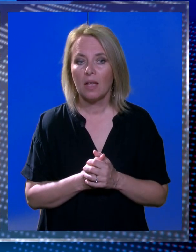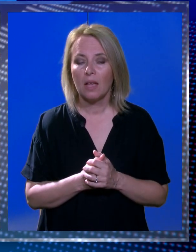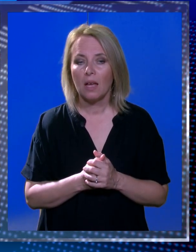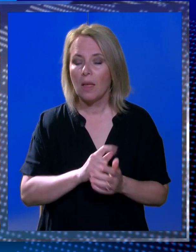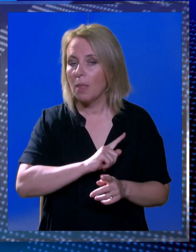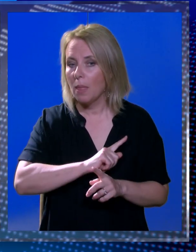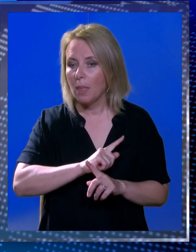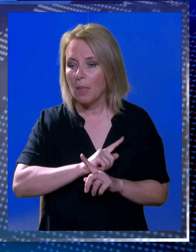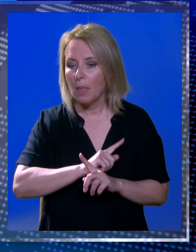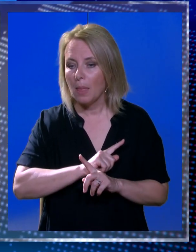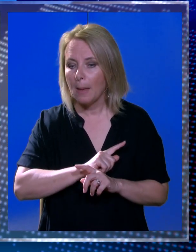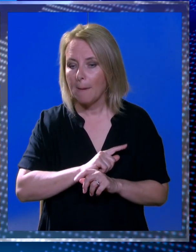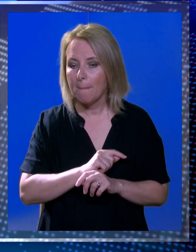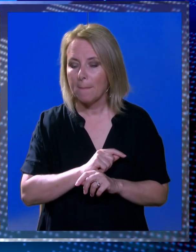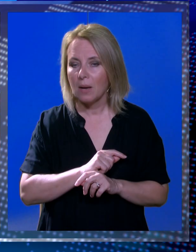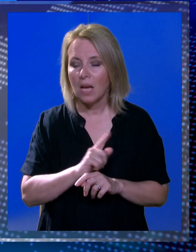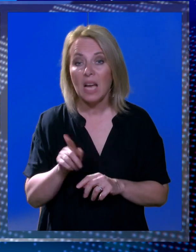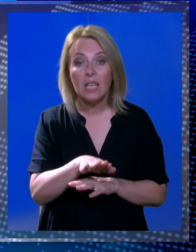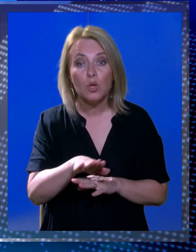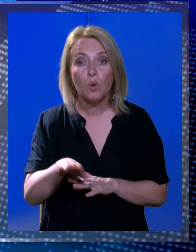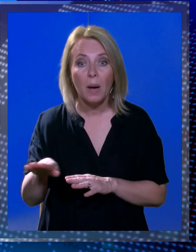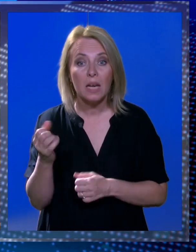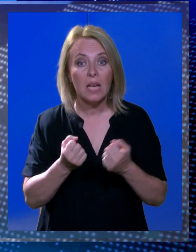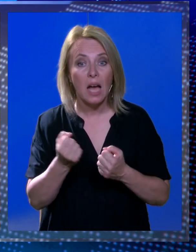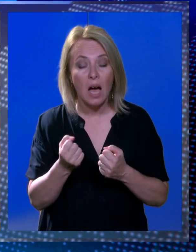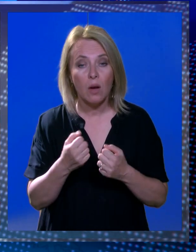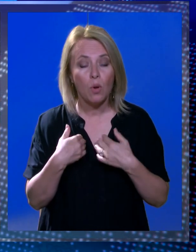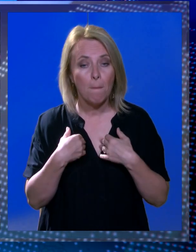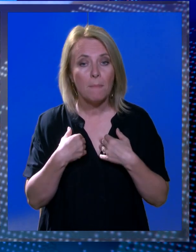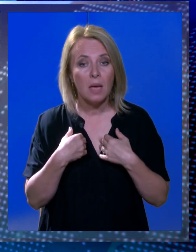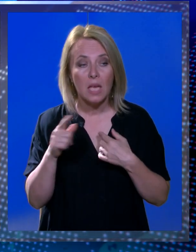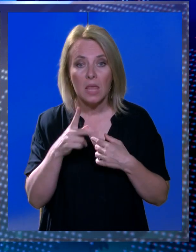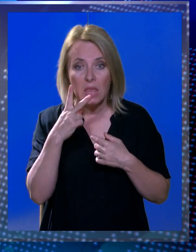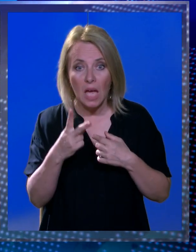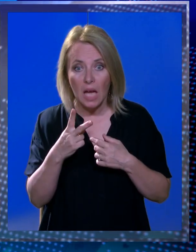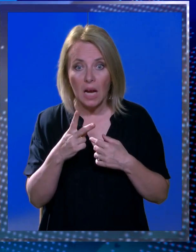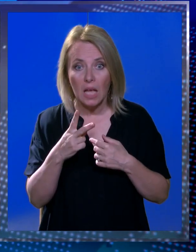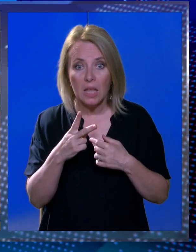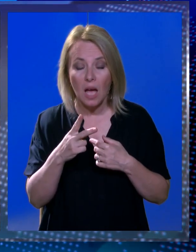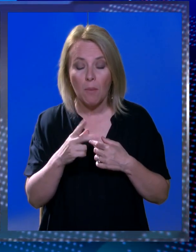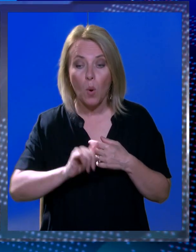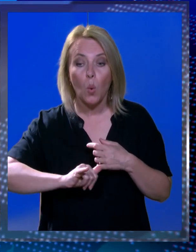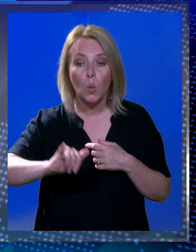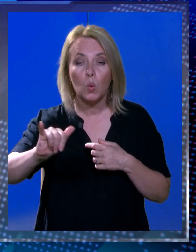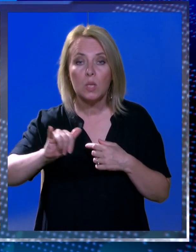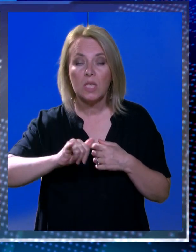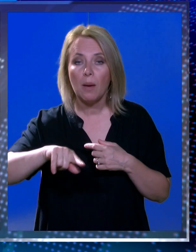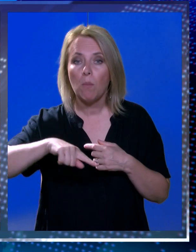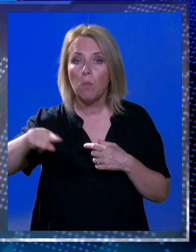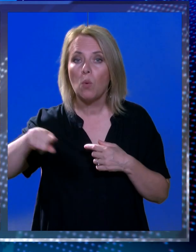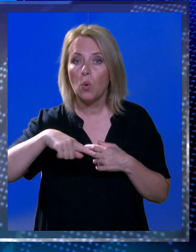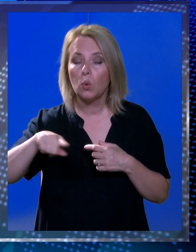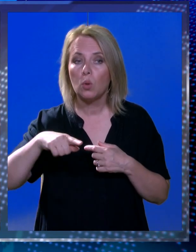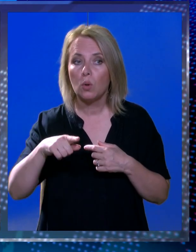Najsmijemo se kad su parkirano auto i onda mi ne gledamo uput i onda da vam